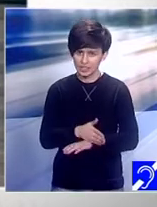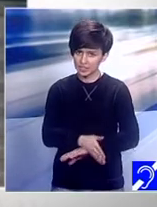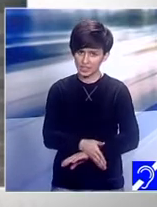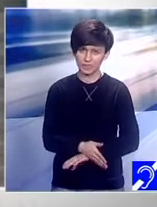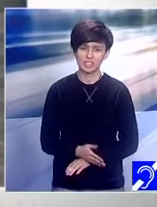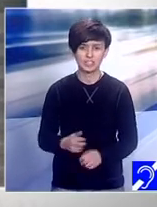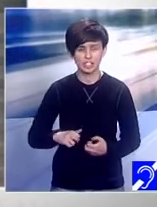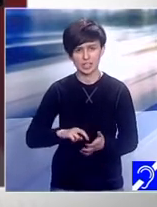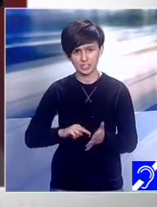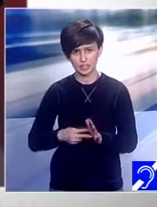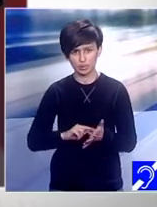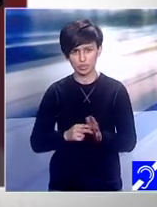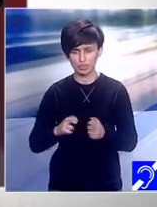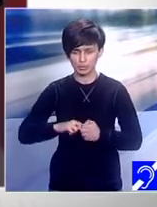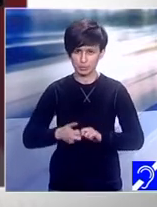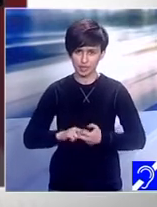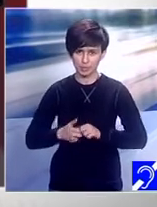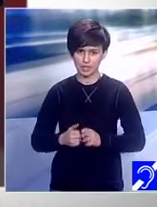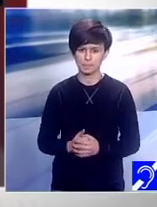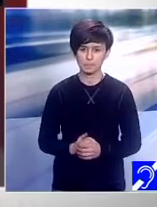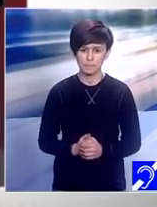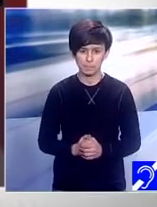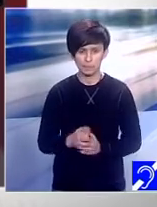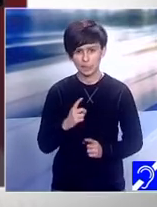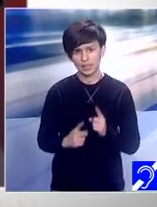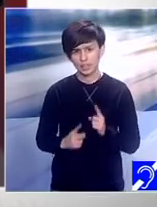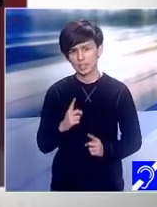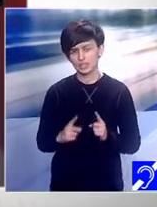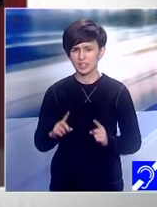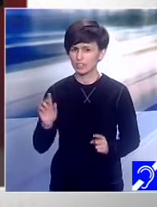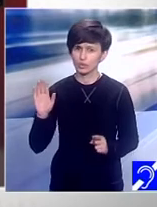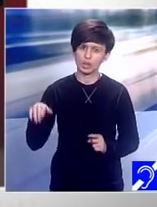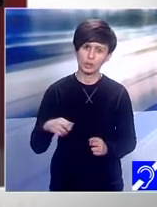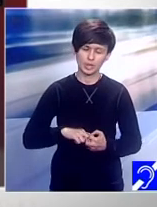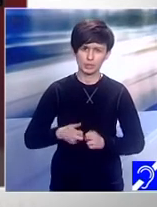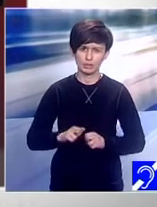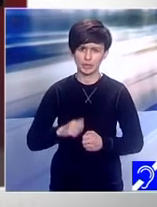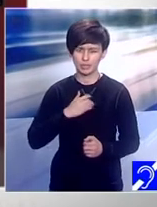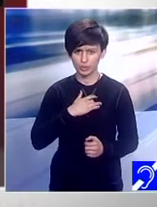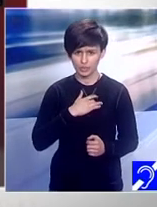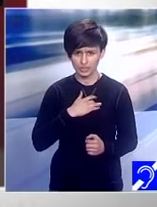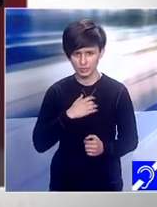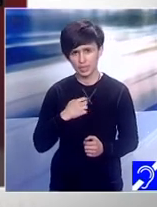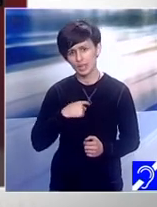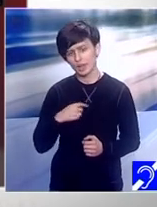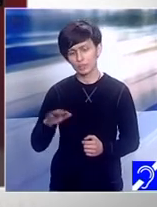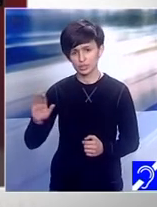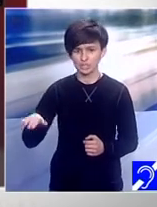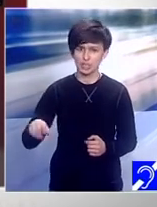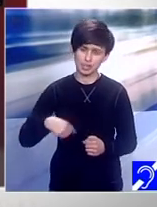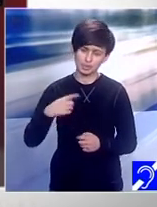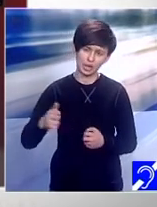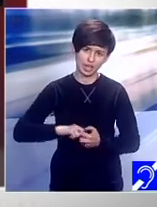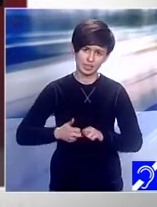nici măcar nu mai există. Dacă nu au probleme cu inima, au alte probleme, știți? Și poate să fie alte probleme mai